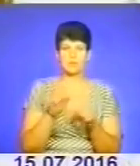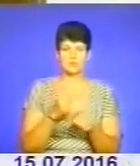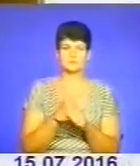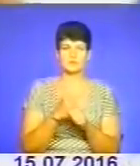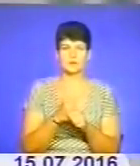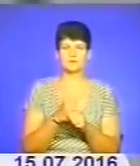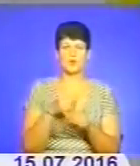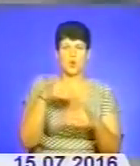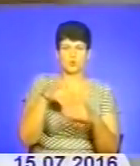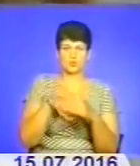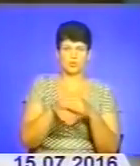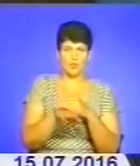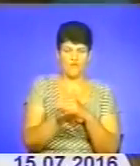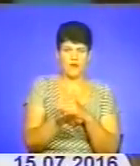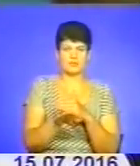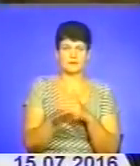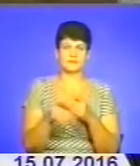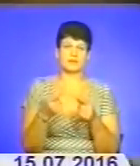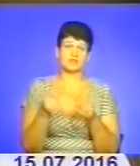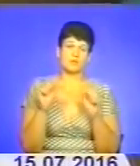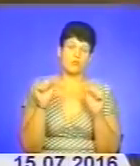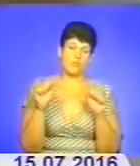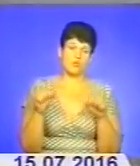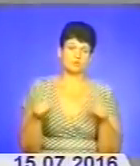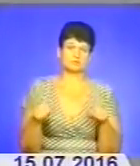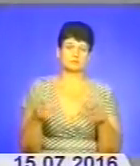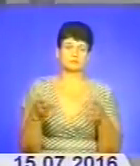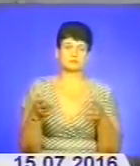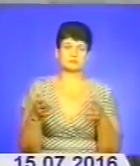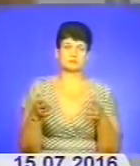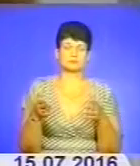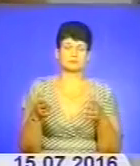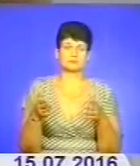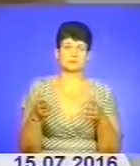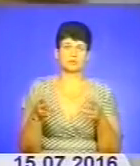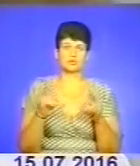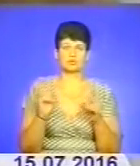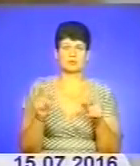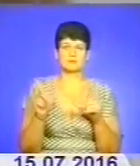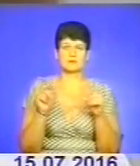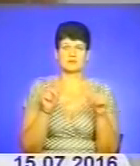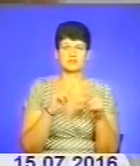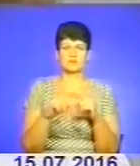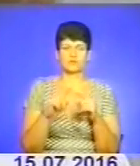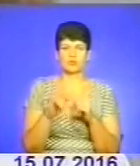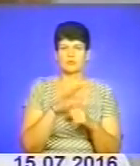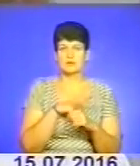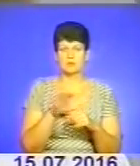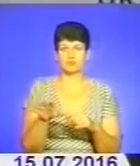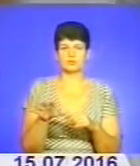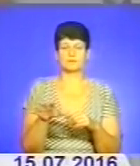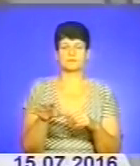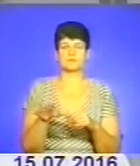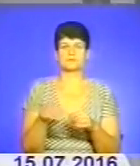роздрукувати чи в кольоровому варіанті, чи, можливо, в когось буде оперативно пересуватися, і в нього не буде можливості. В кольоровому